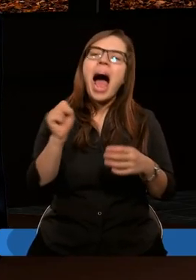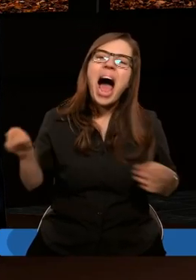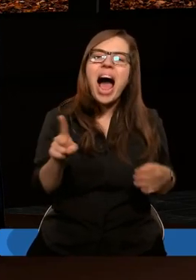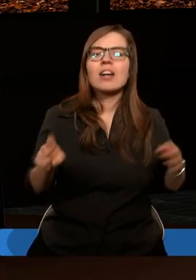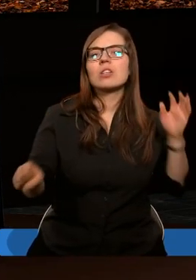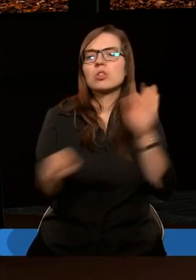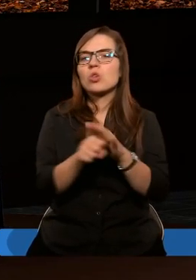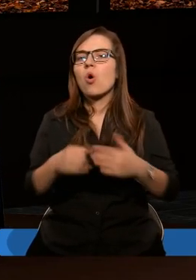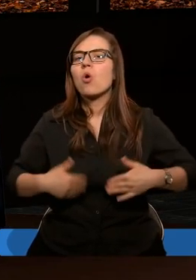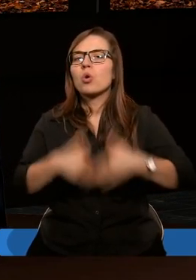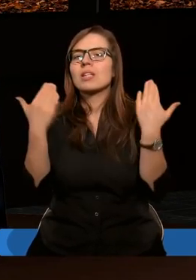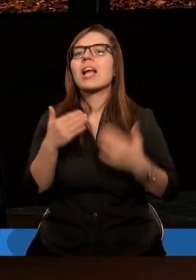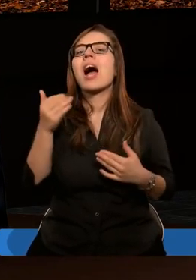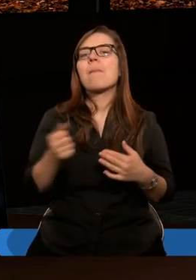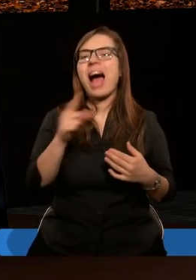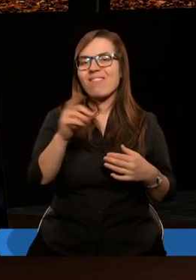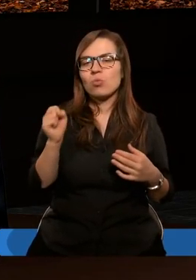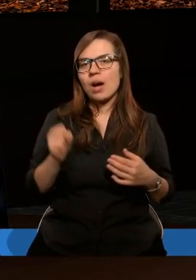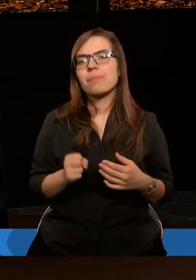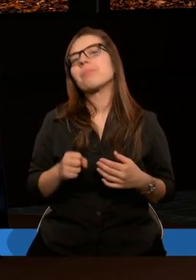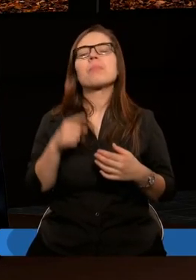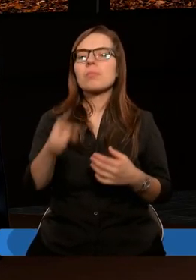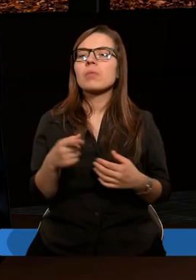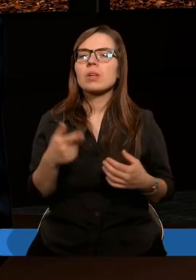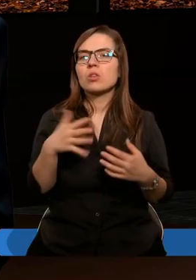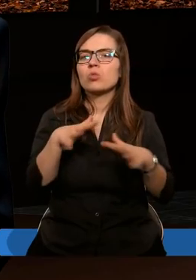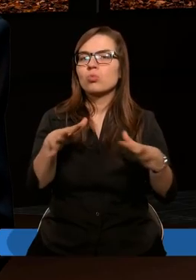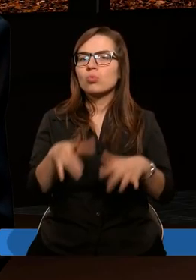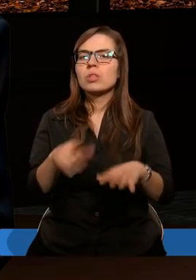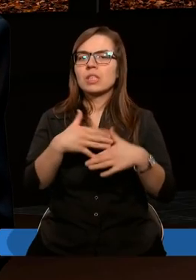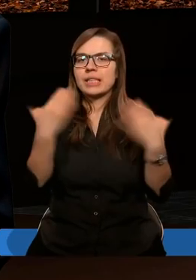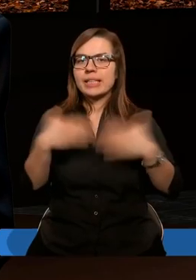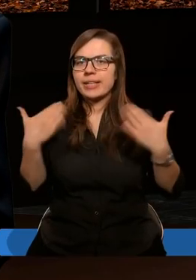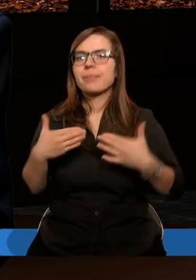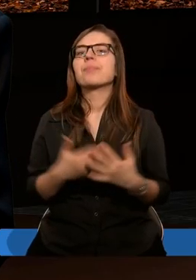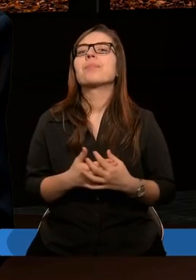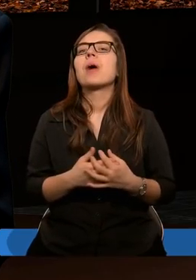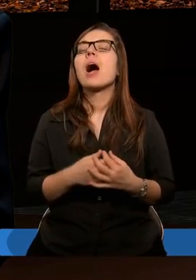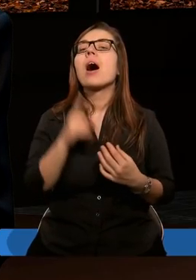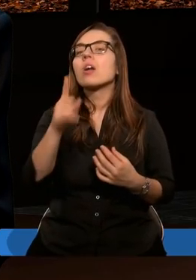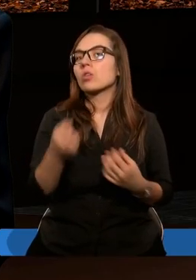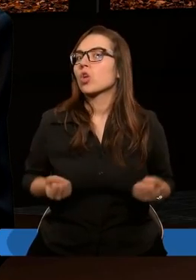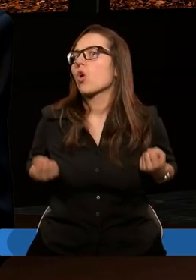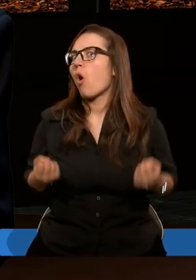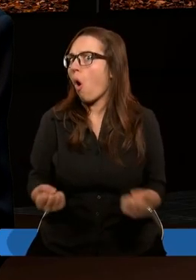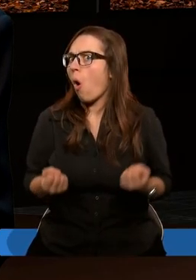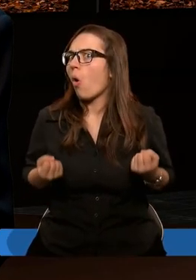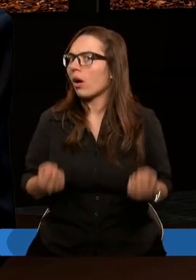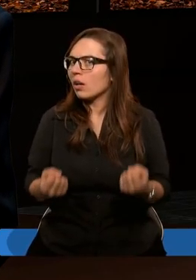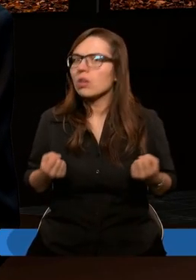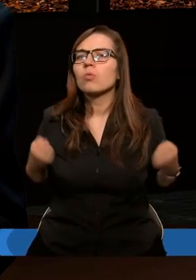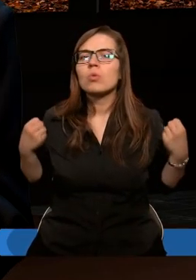zabiją Pawła na przykład, czy Saula wcześniej. Co za gorliwość.